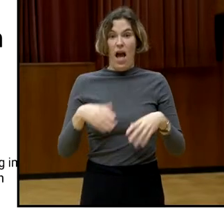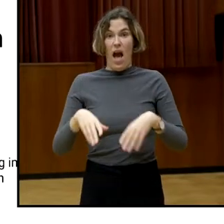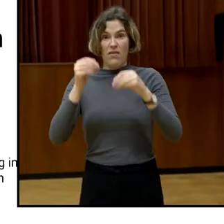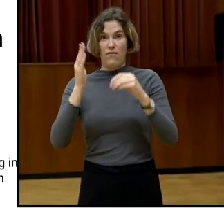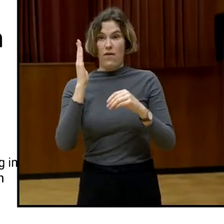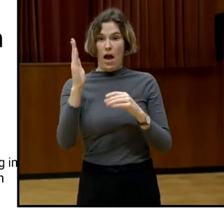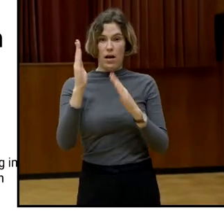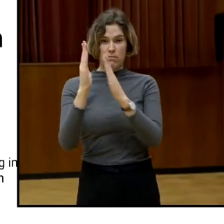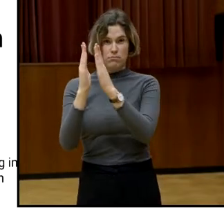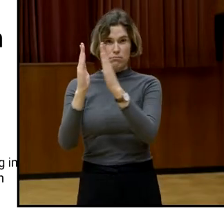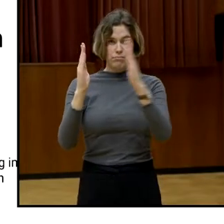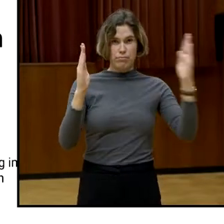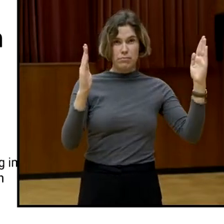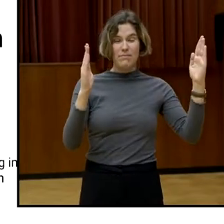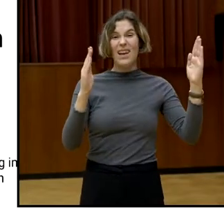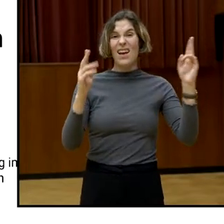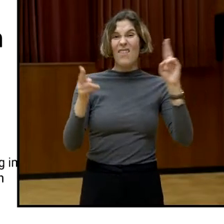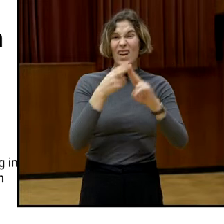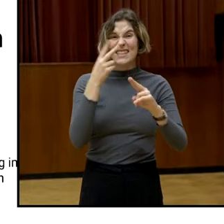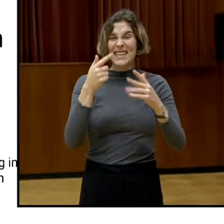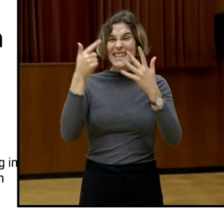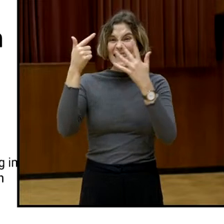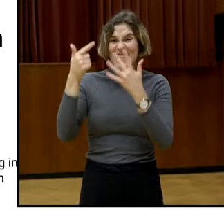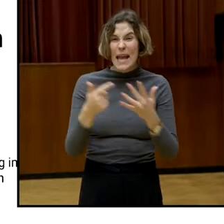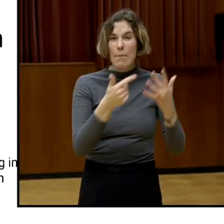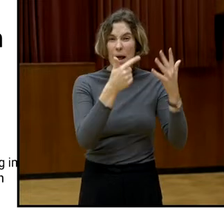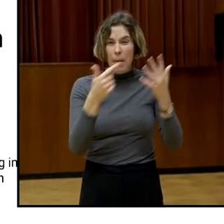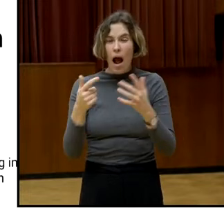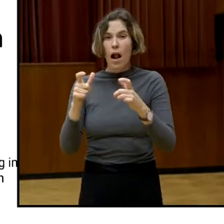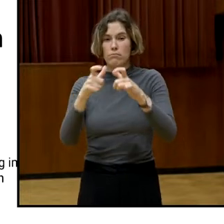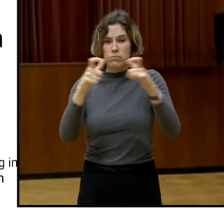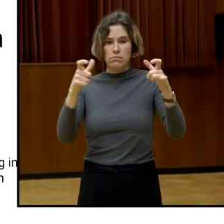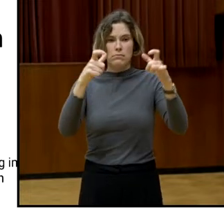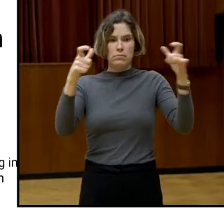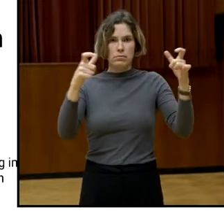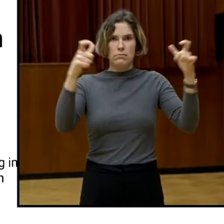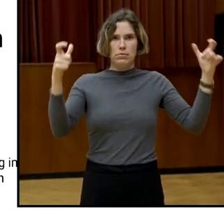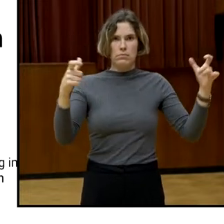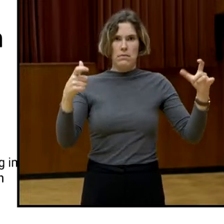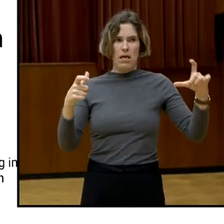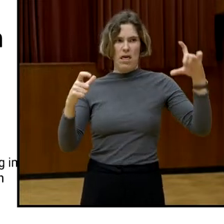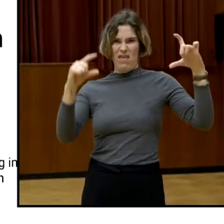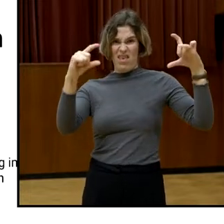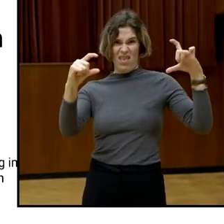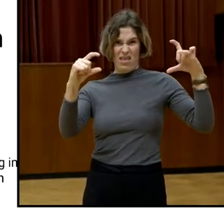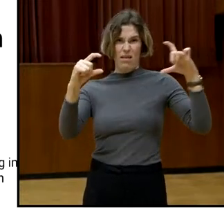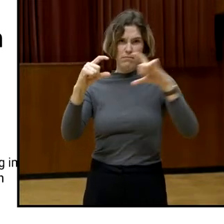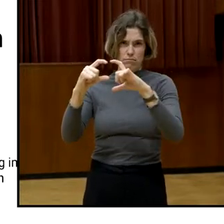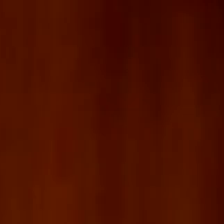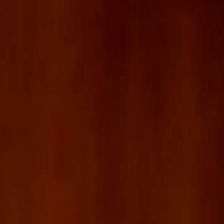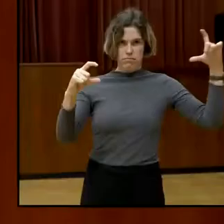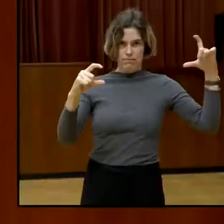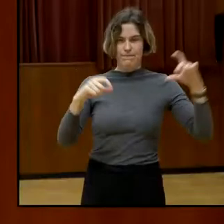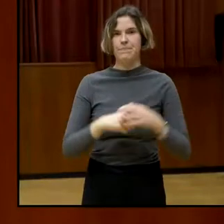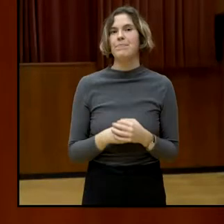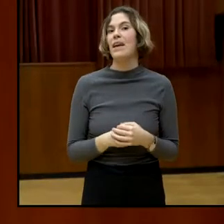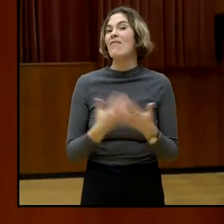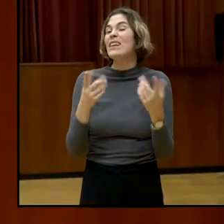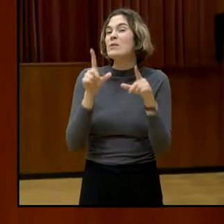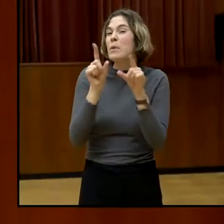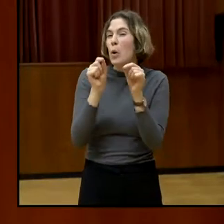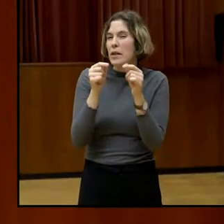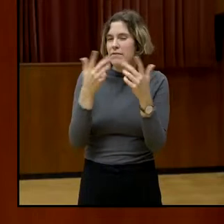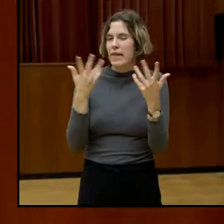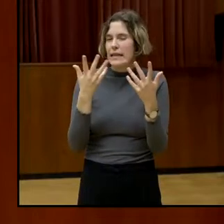1985 ausgehend bis 2023. Was bedeutet das? Was folgt